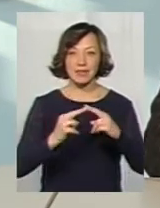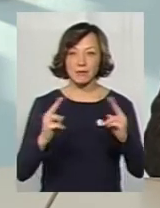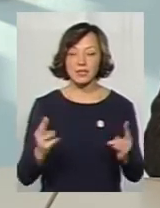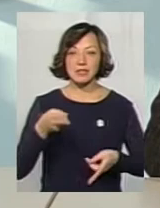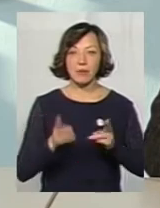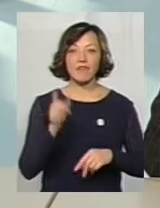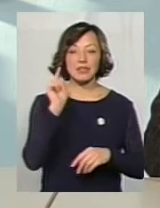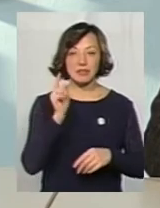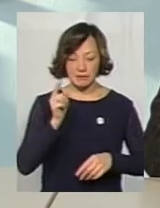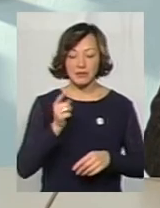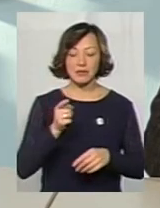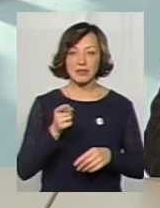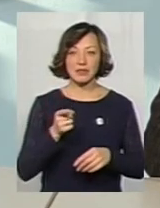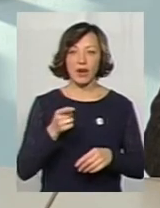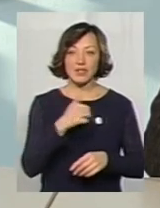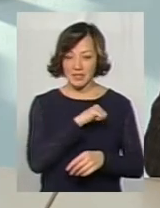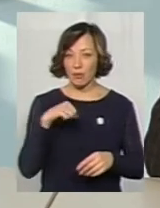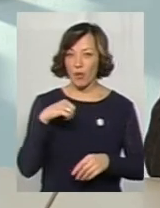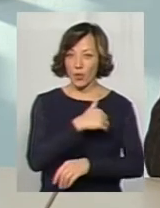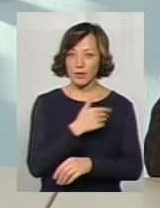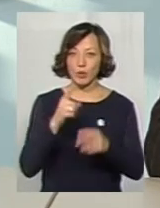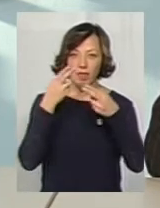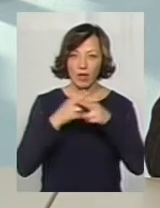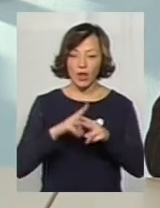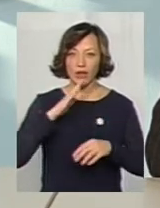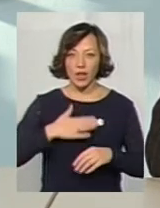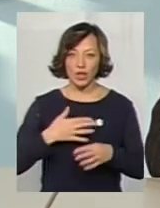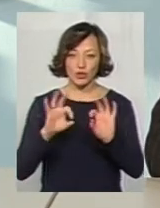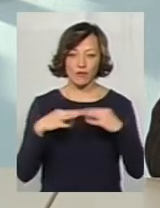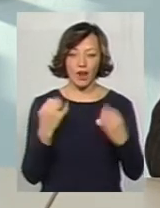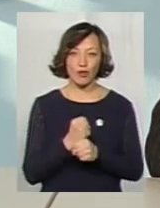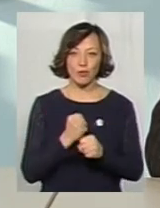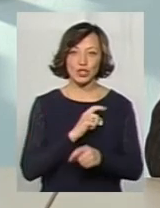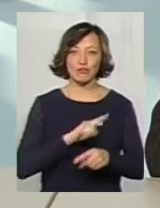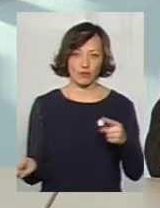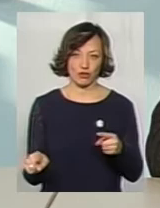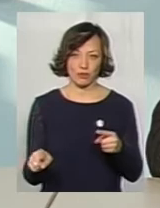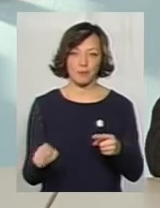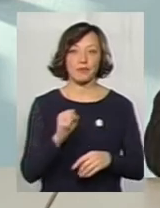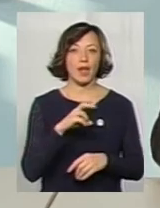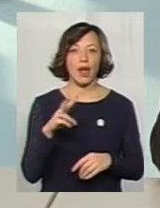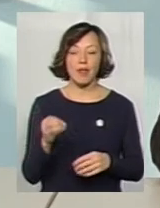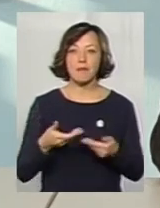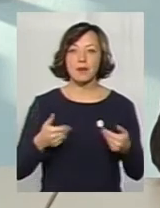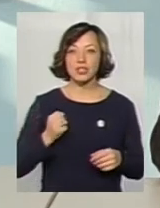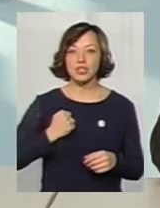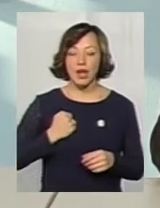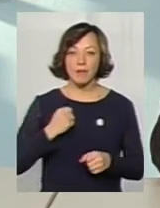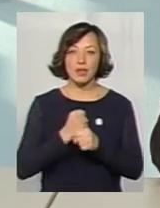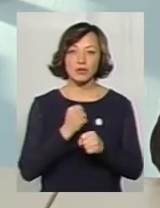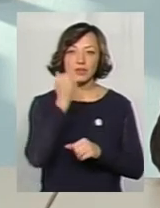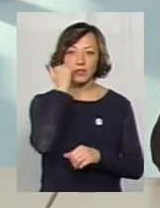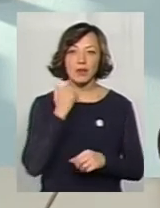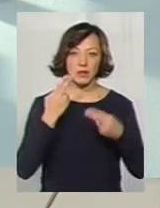насправді, дійсно, нам би самим хотілося, аби технології наші дозволяли робити їх швидше. Але ми, на жаль, працюємо за